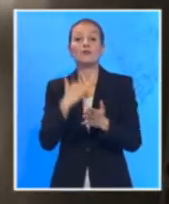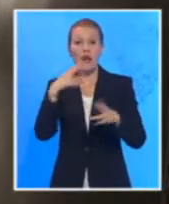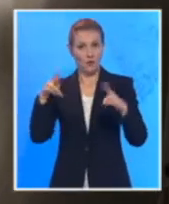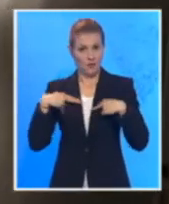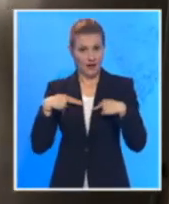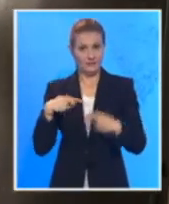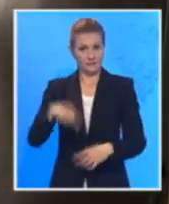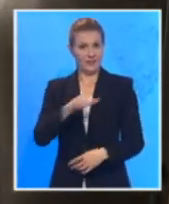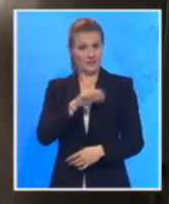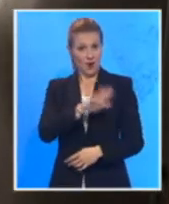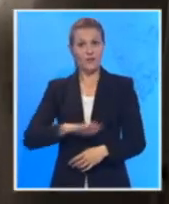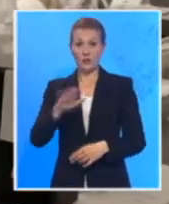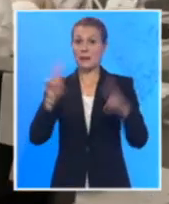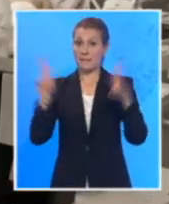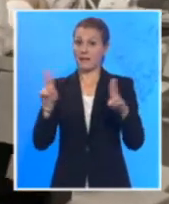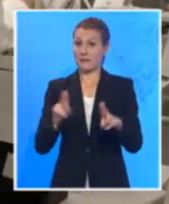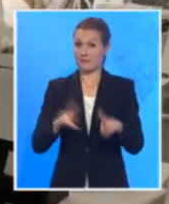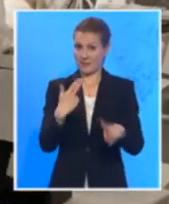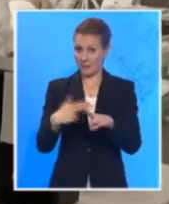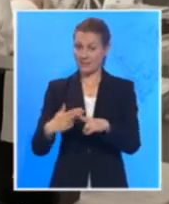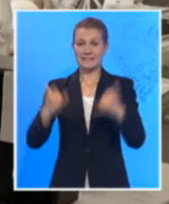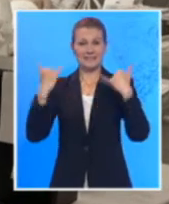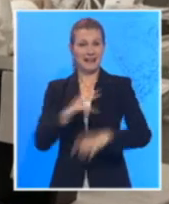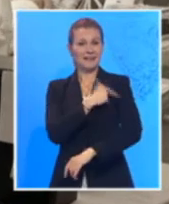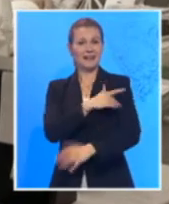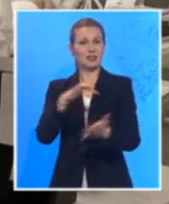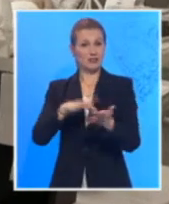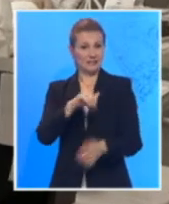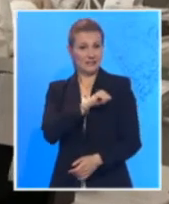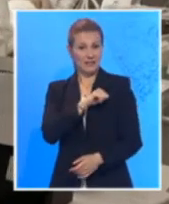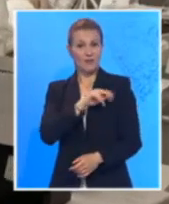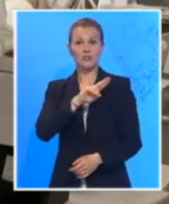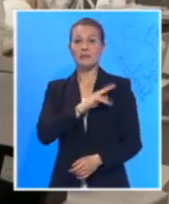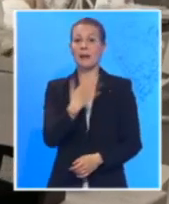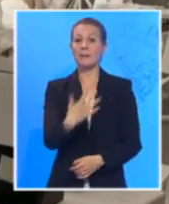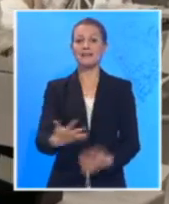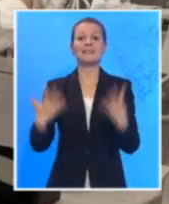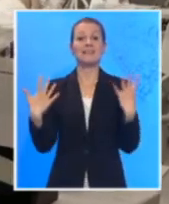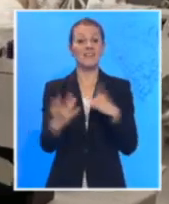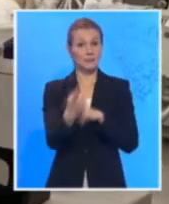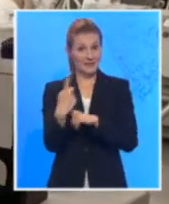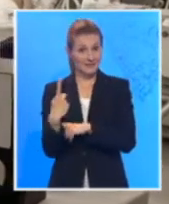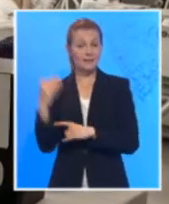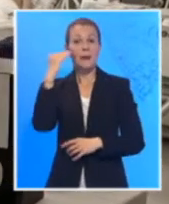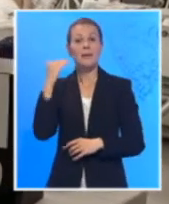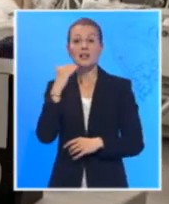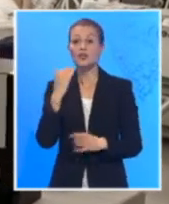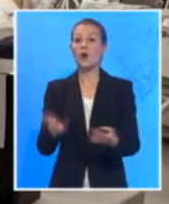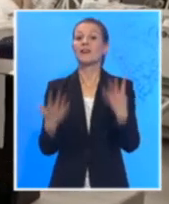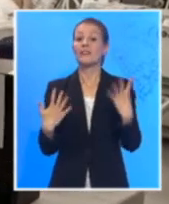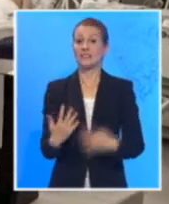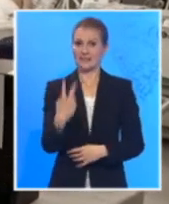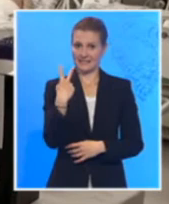nastavlja trend pada broja obolelih, pa se trenutno u kliničkom centru Vojvodine leči 59 pacijenata. U Pančevu je 92 obolele